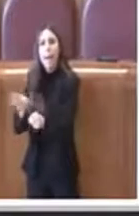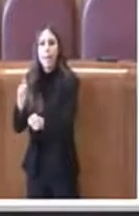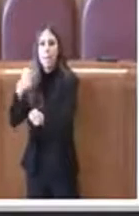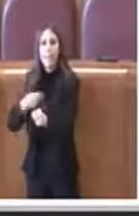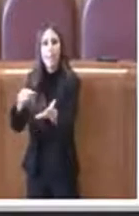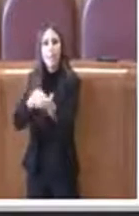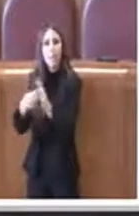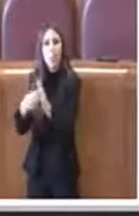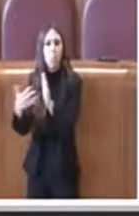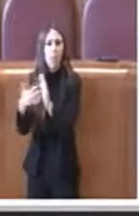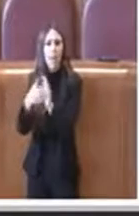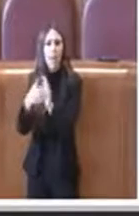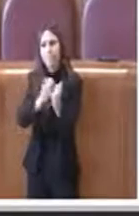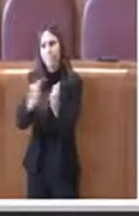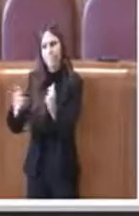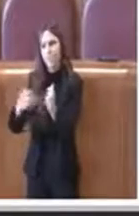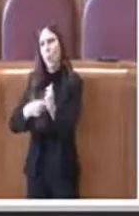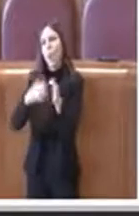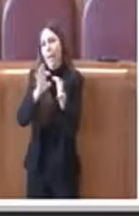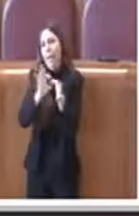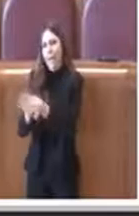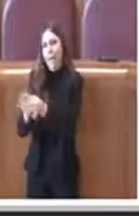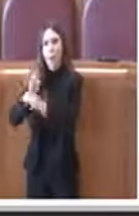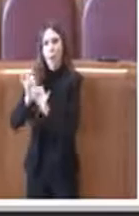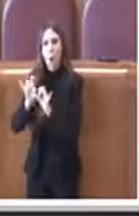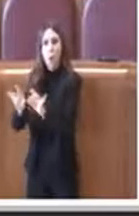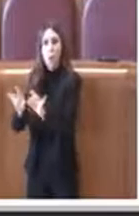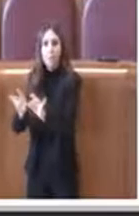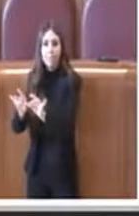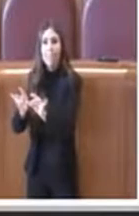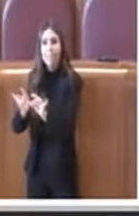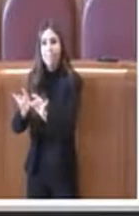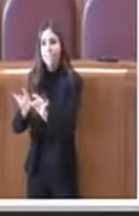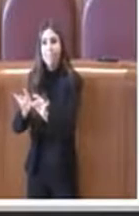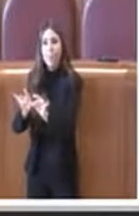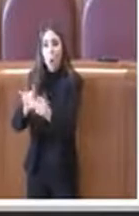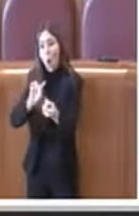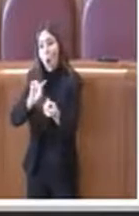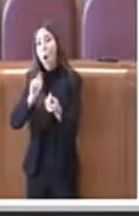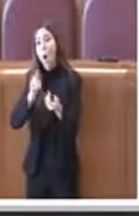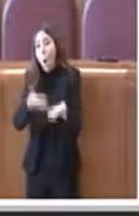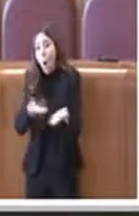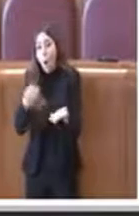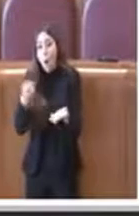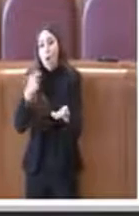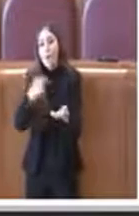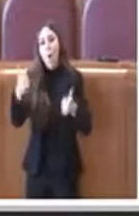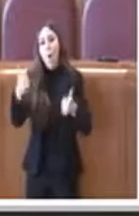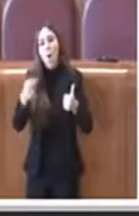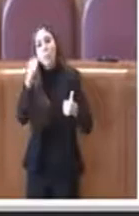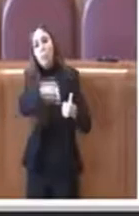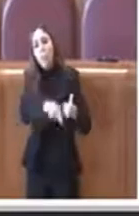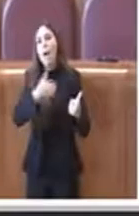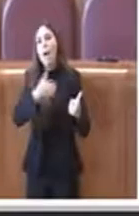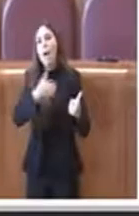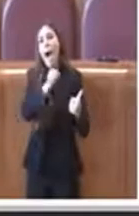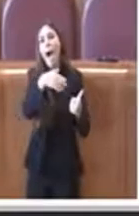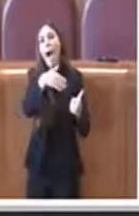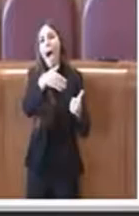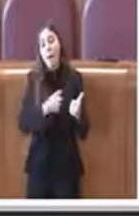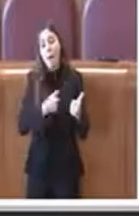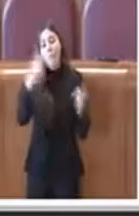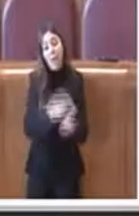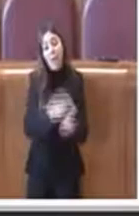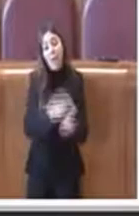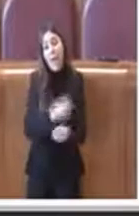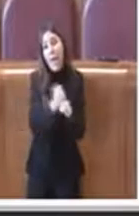legate alla pandemia ora lo stiamo iniziando a fare su Ama lo abbiamo fatto troppo con ritardo in parte